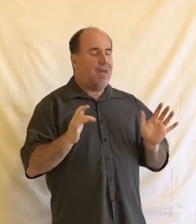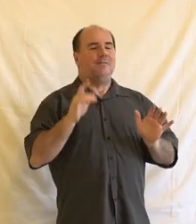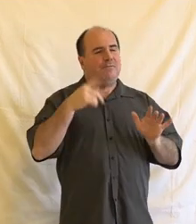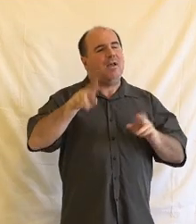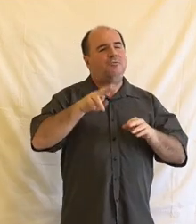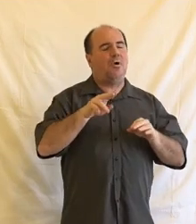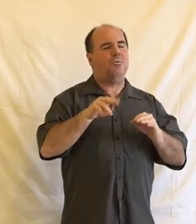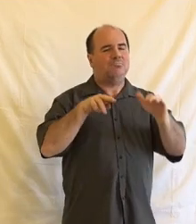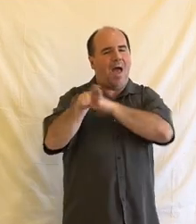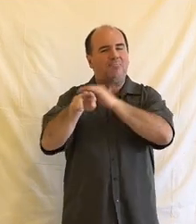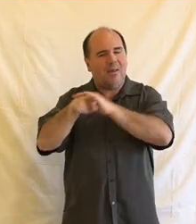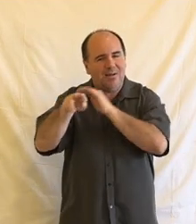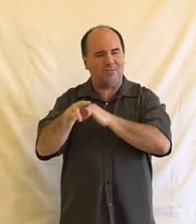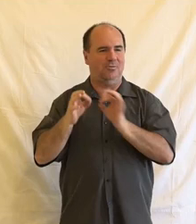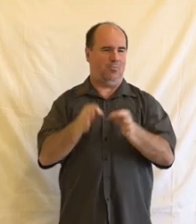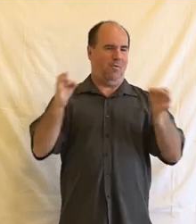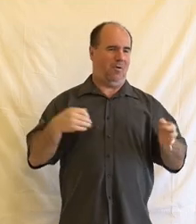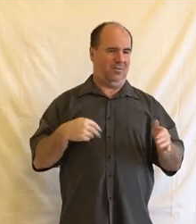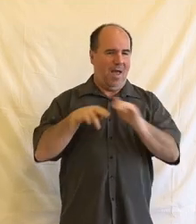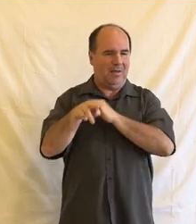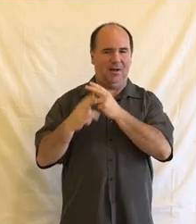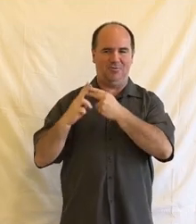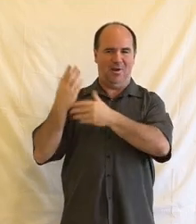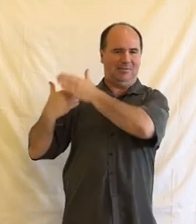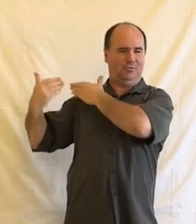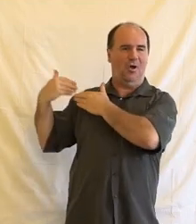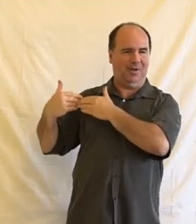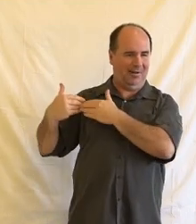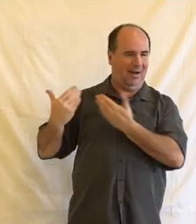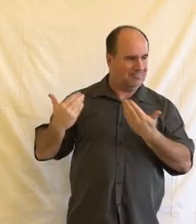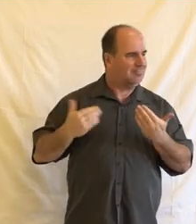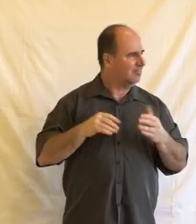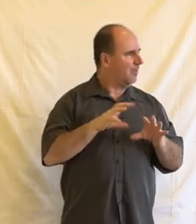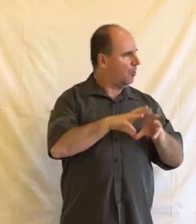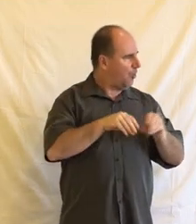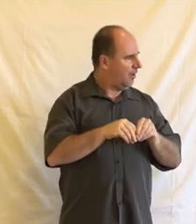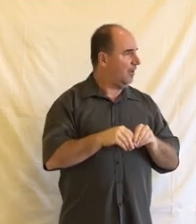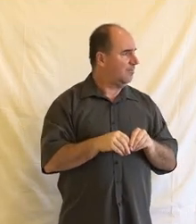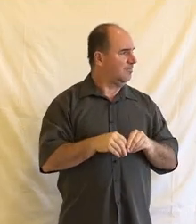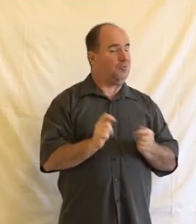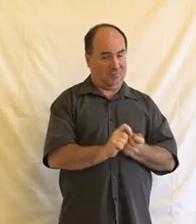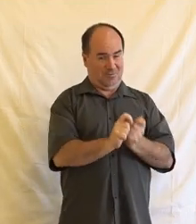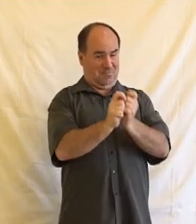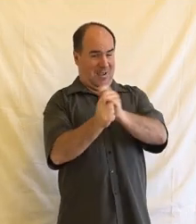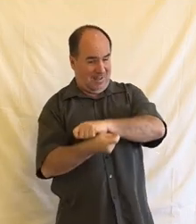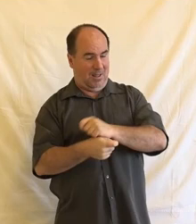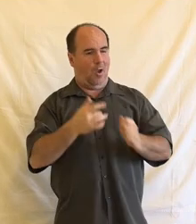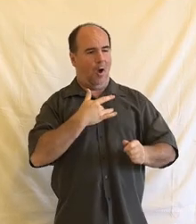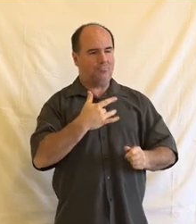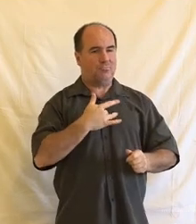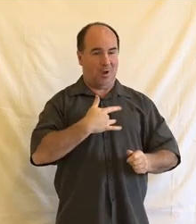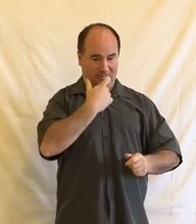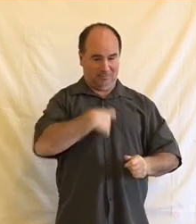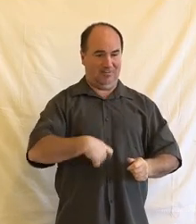nějakou imigrační historii. S tím, že dokonce u těch rodičů, co měli dvojí občanství, tak tam to bylo systematicko označováno jako velmi